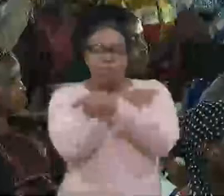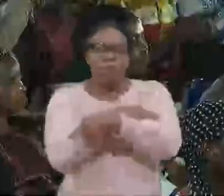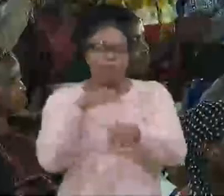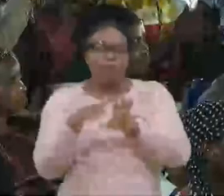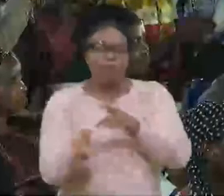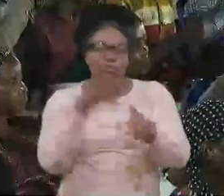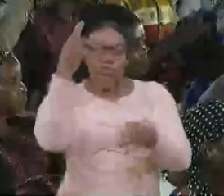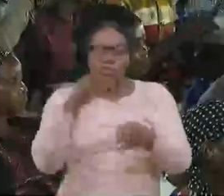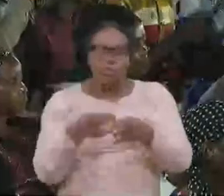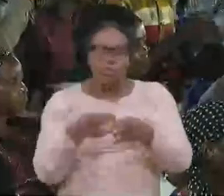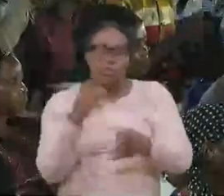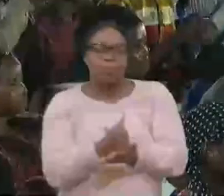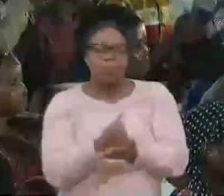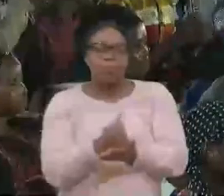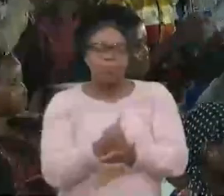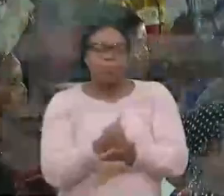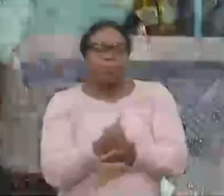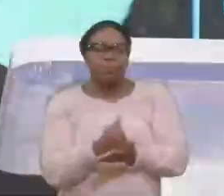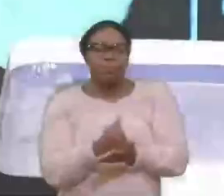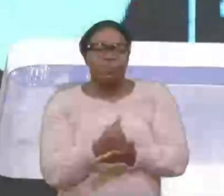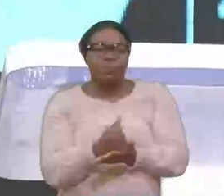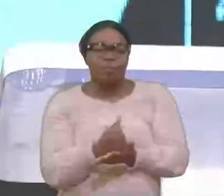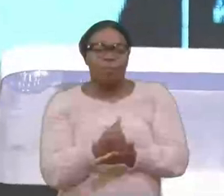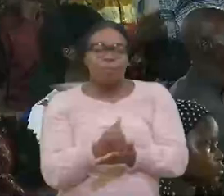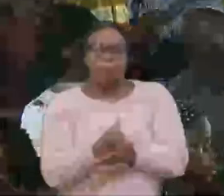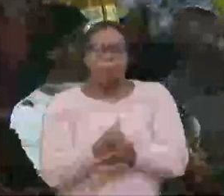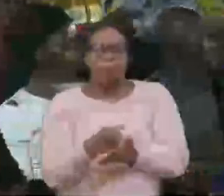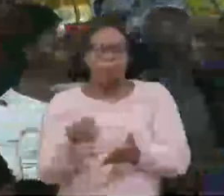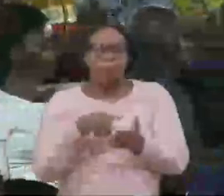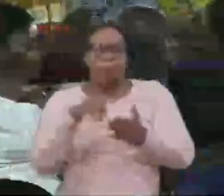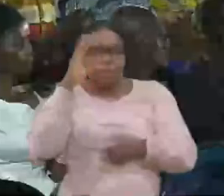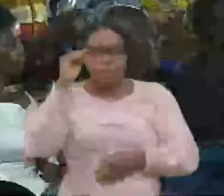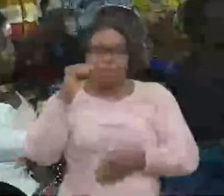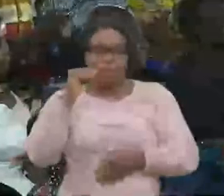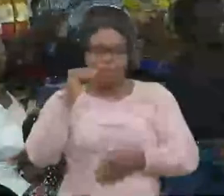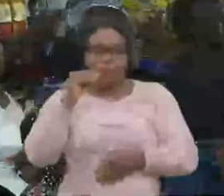donner du repos. Ce jeune homme, il était dans le pays lointain.